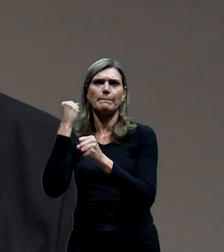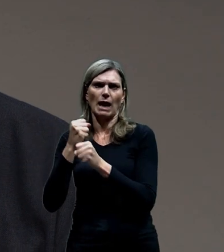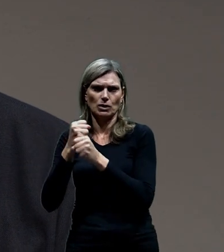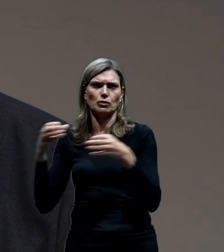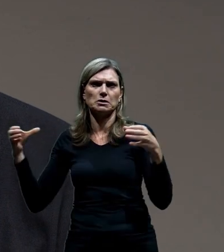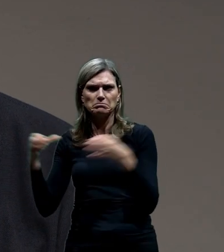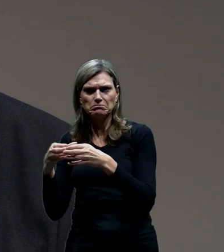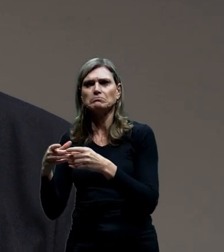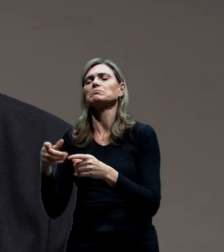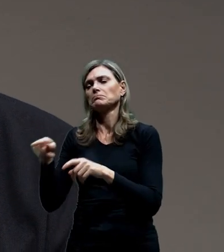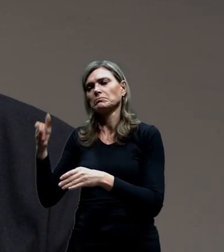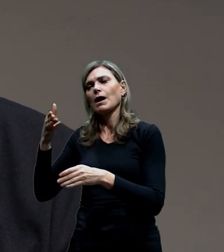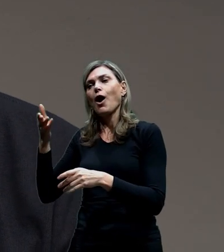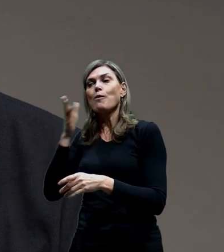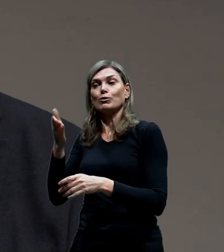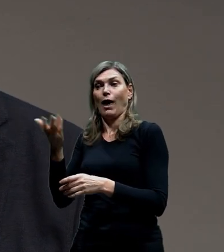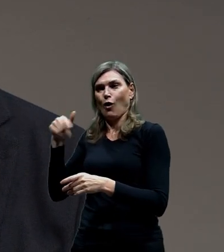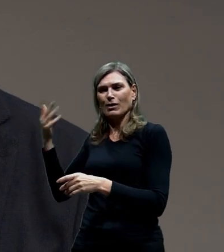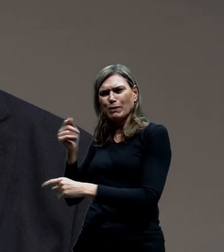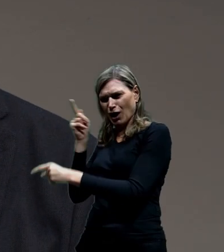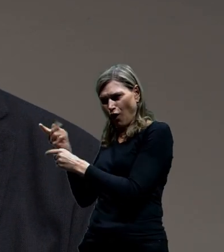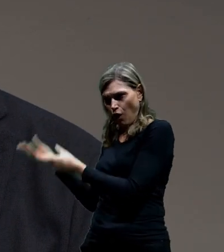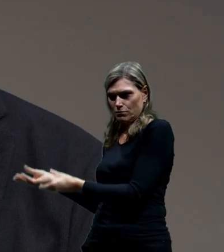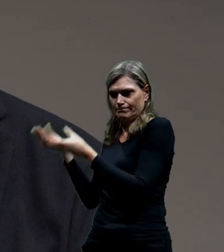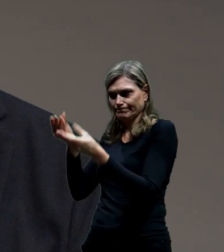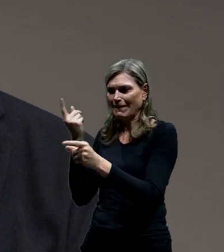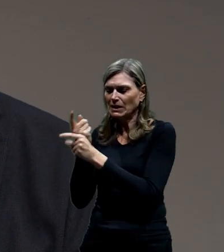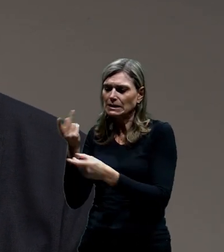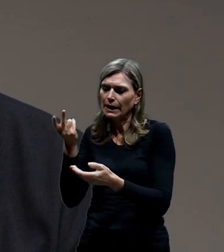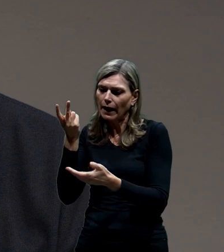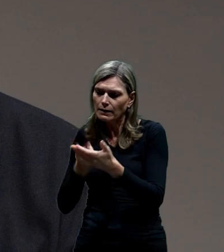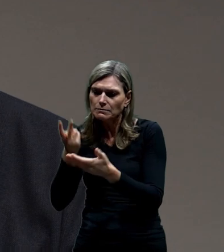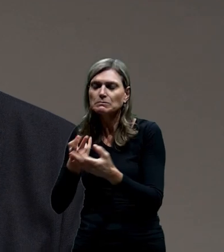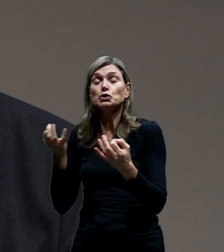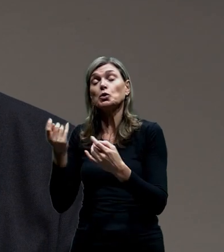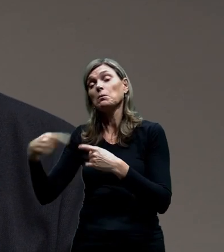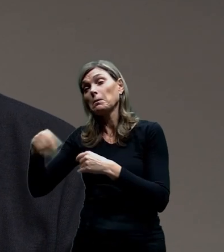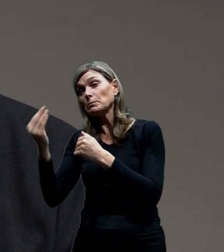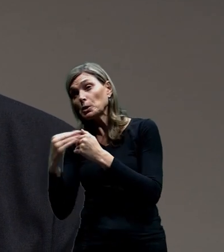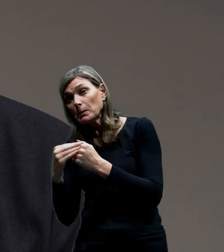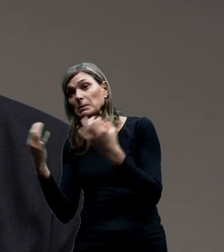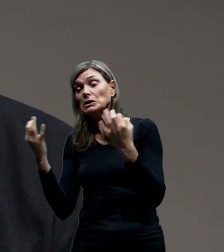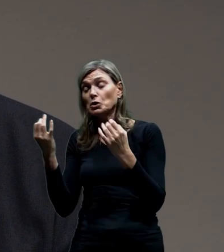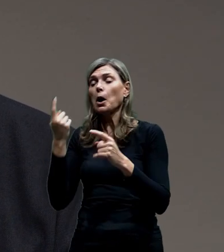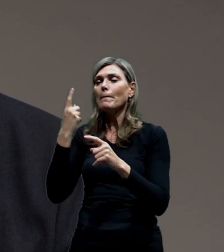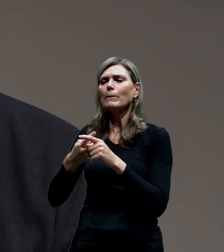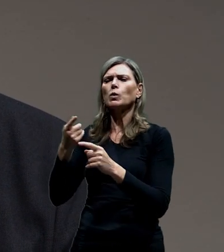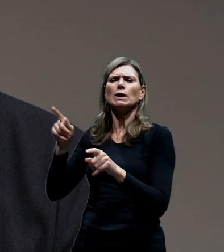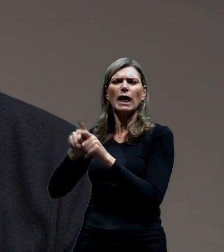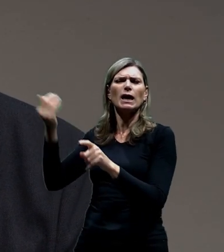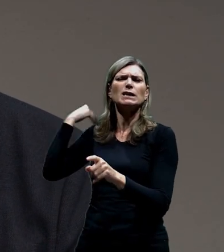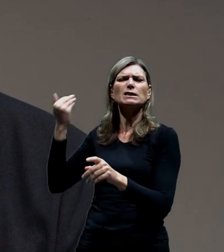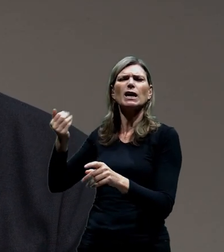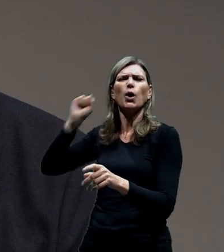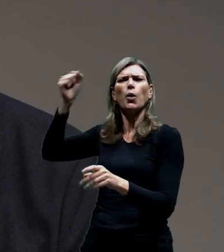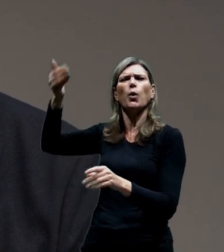zabývat jak výsledky této studie, může k ním vznest připomínky, tak výsledky těch předešlých studií,